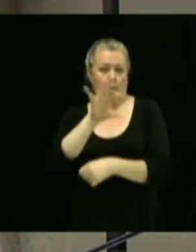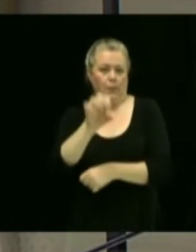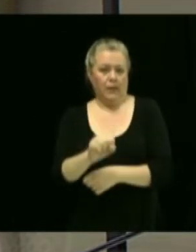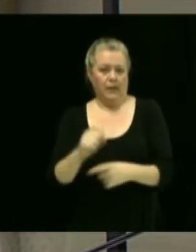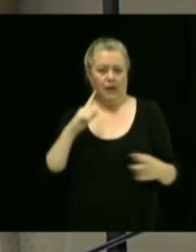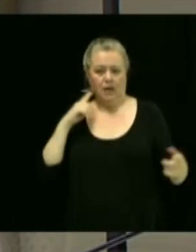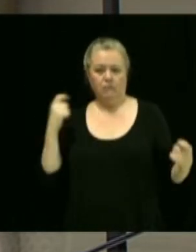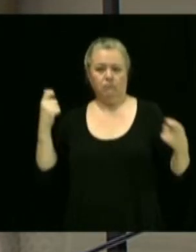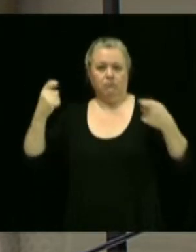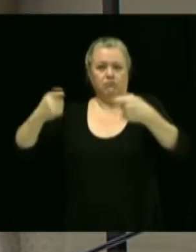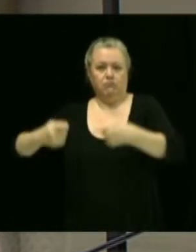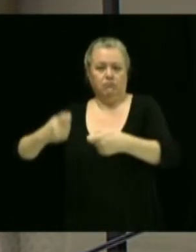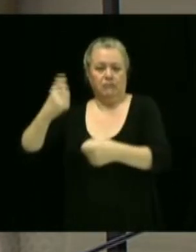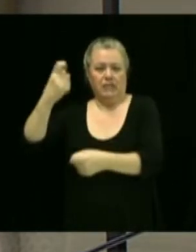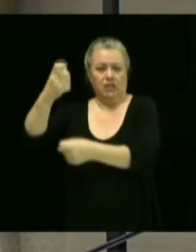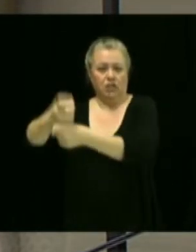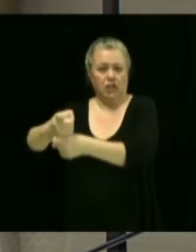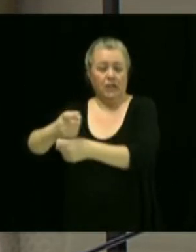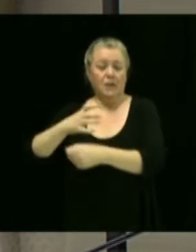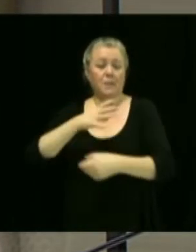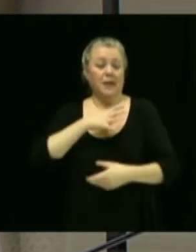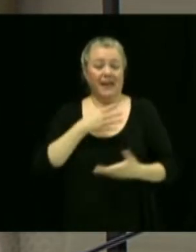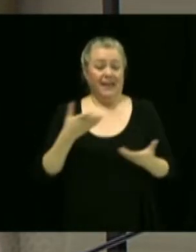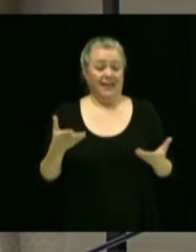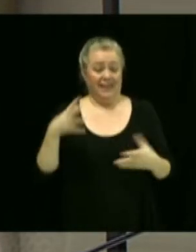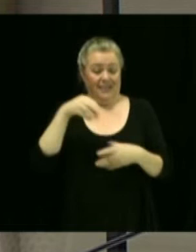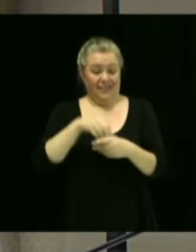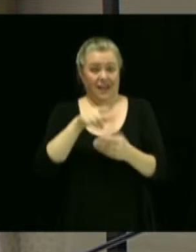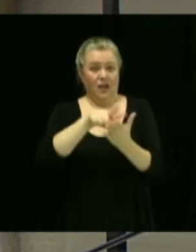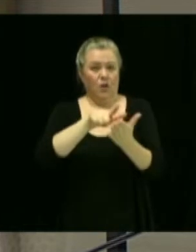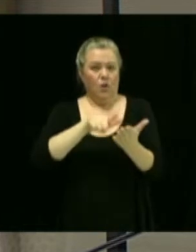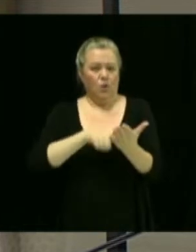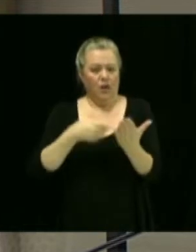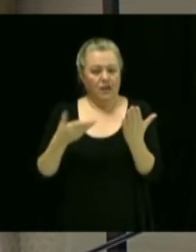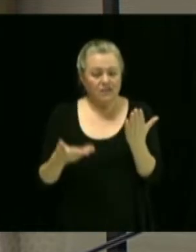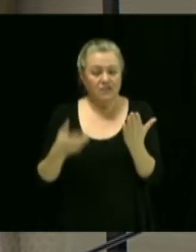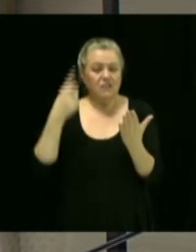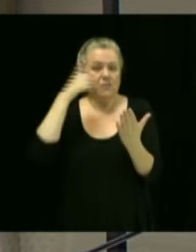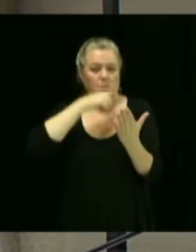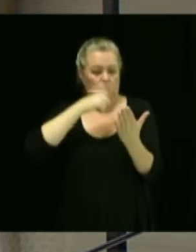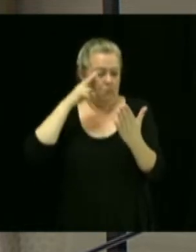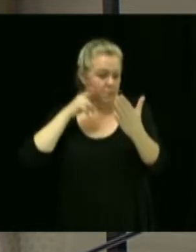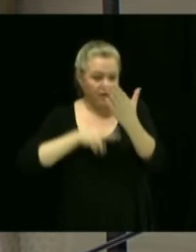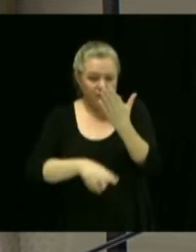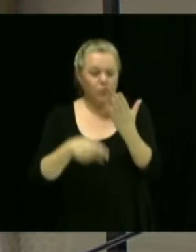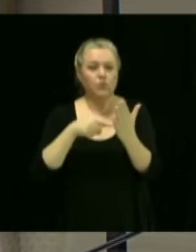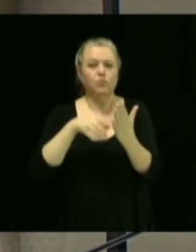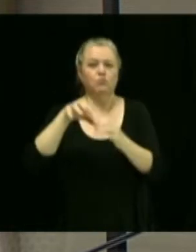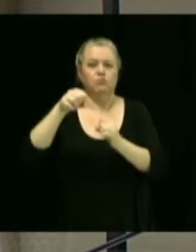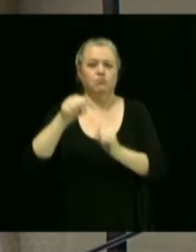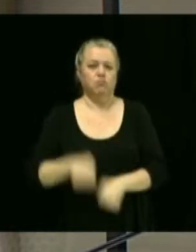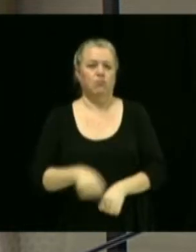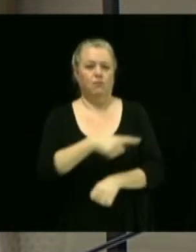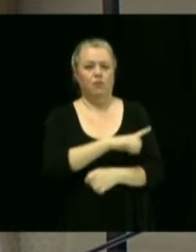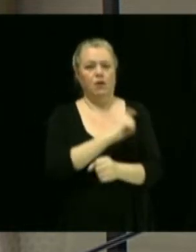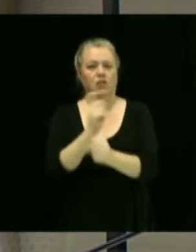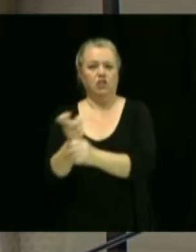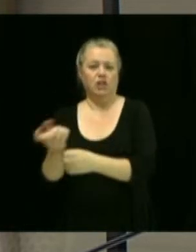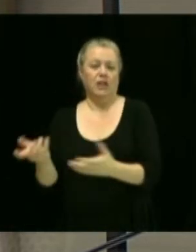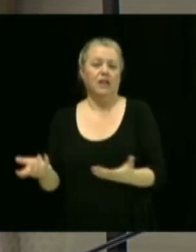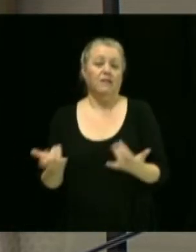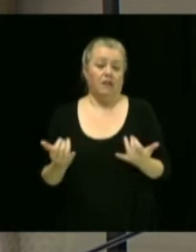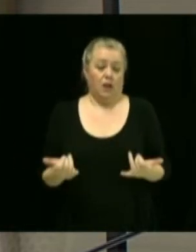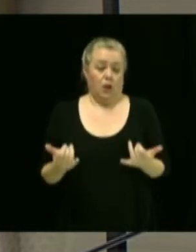copropriété ne sont pas prévus dans la loi sur les cités et villes, il y a lieu d'aller chercher ces pouvoirs spéciaux en procédant à l'adoption d'un projet de loi